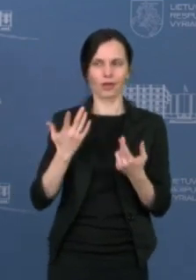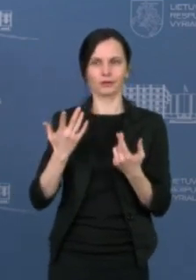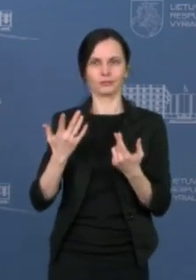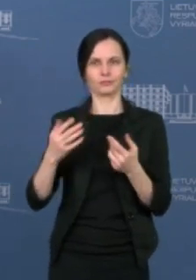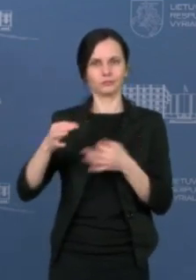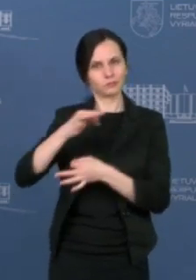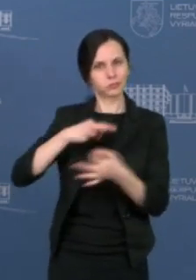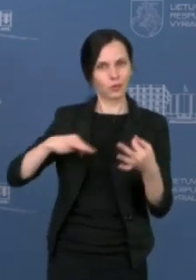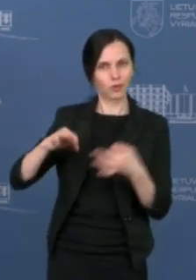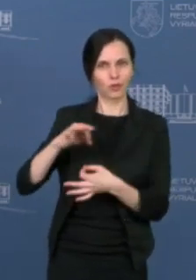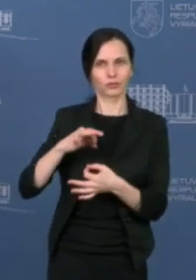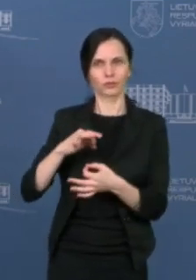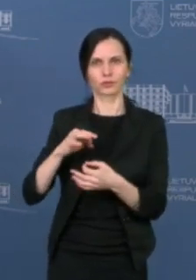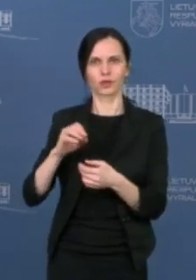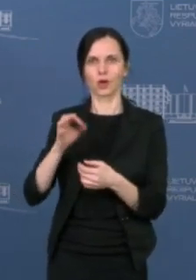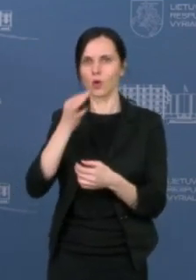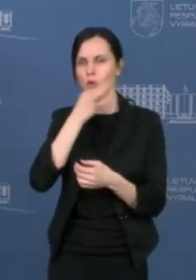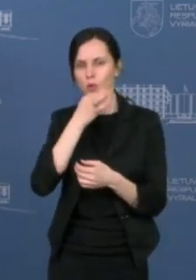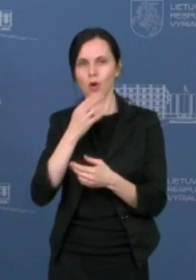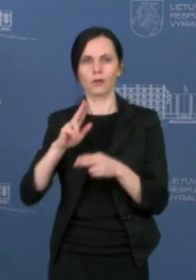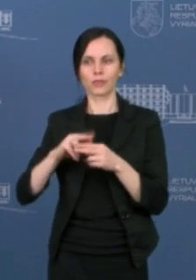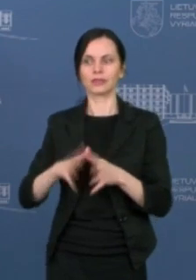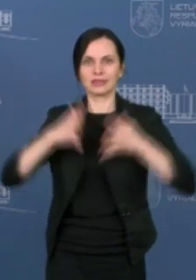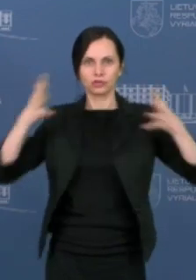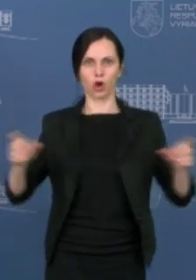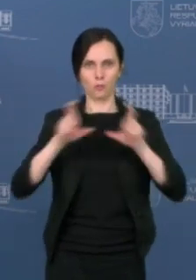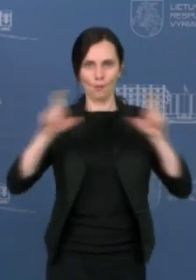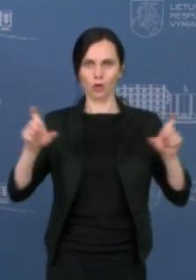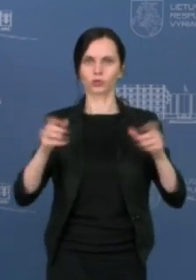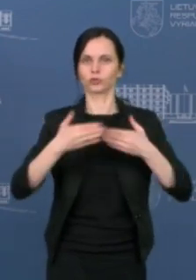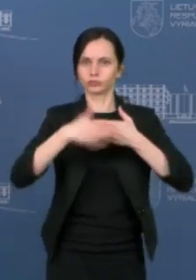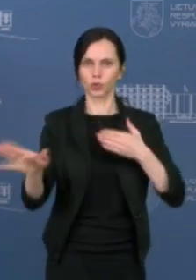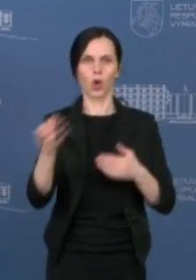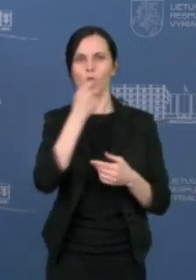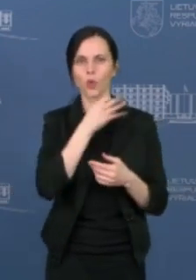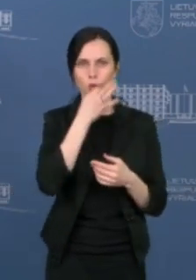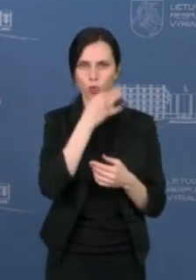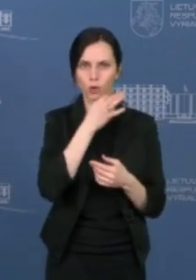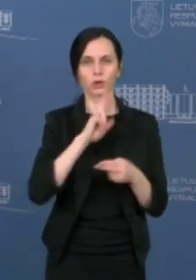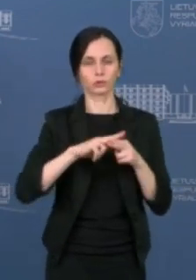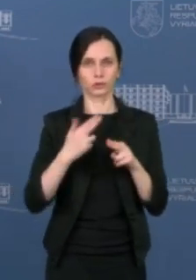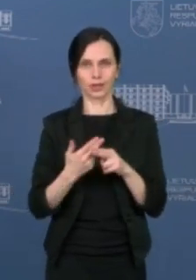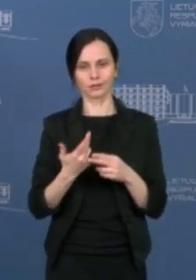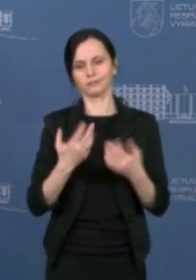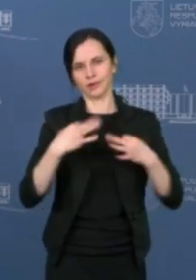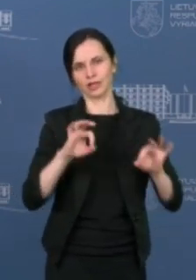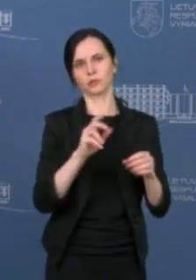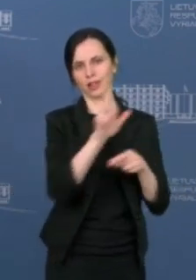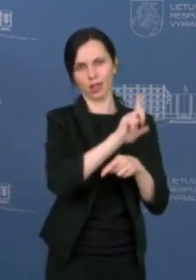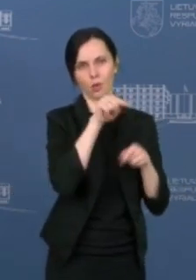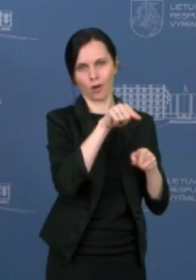prekybos centruose netidarėme, na, dar neleidžia situacija, dėl to yra lauko prekyba.